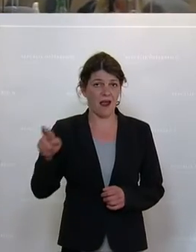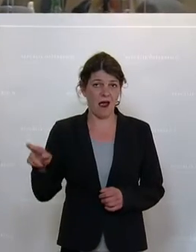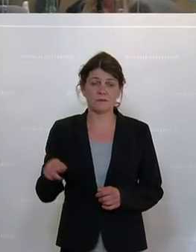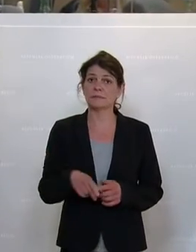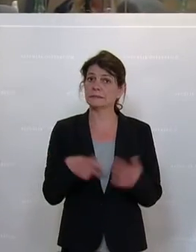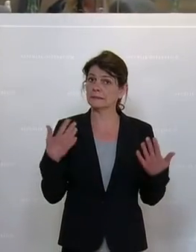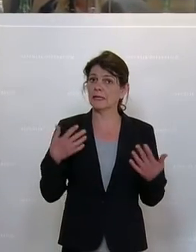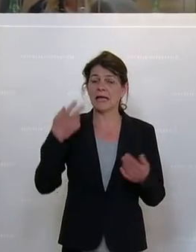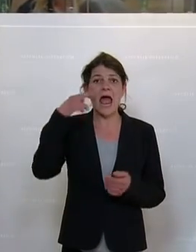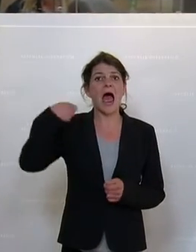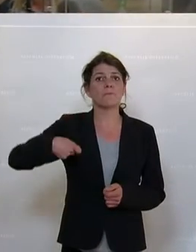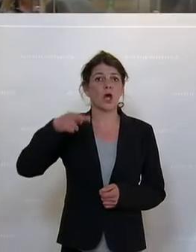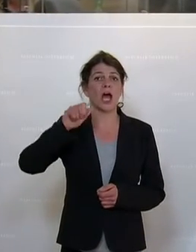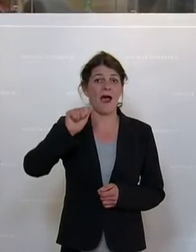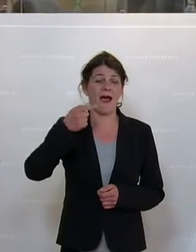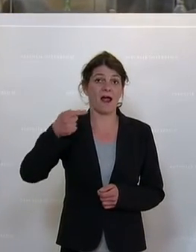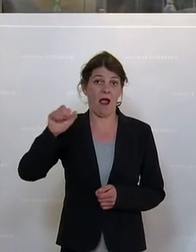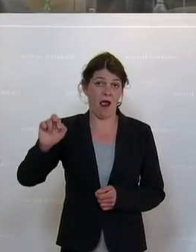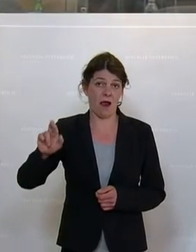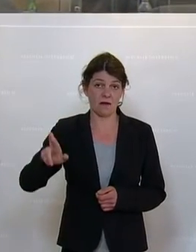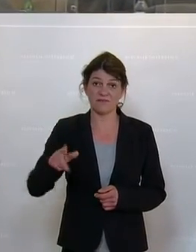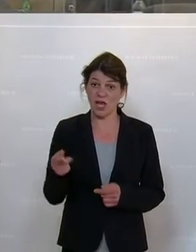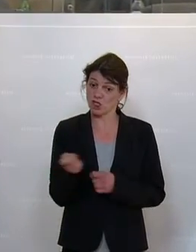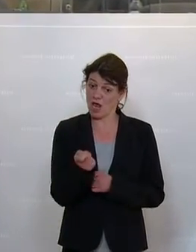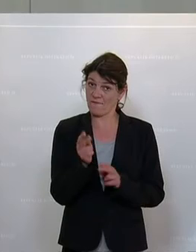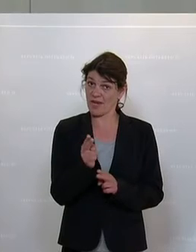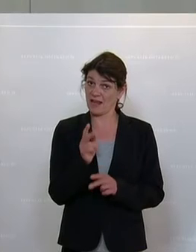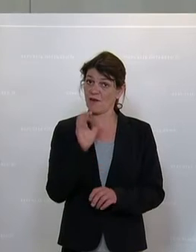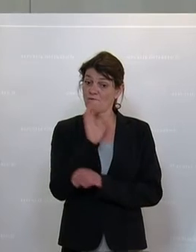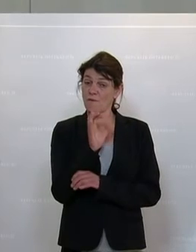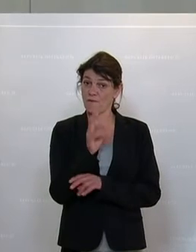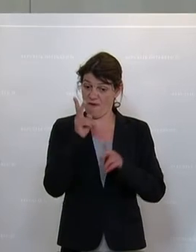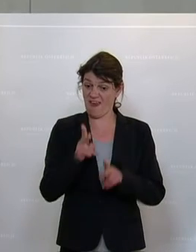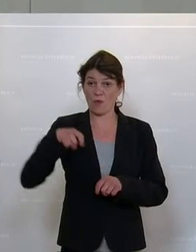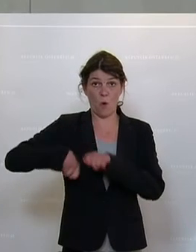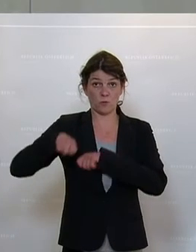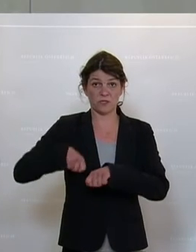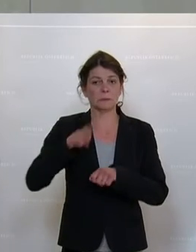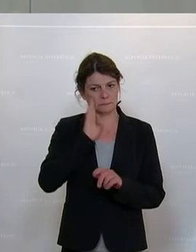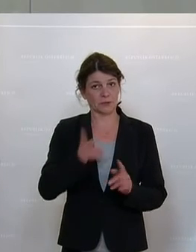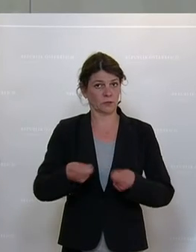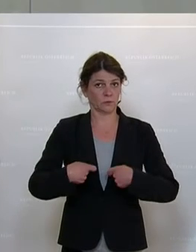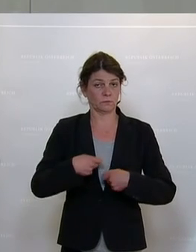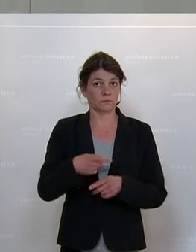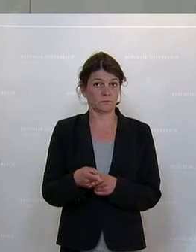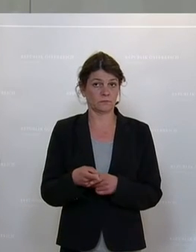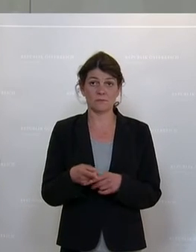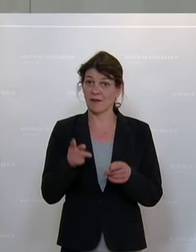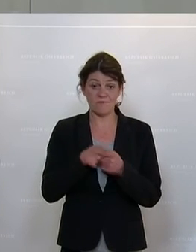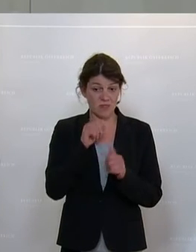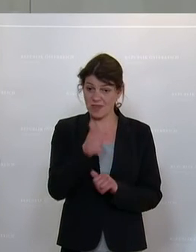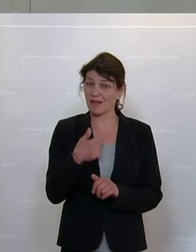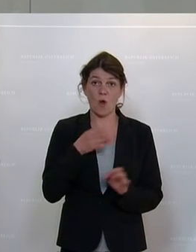Vorwurf, echte Korruption. Ich würde Sie bitten, das zurückzunehmen, sonst muss ich den